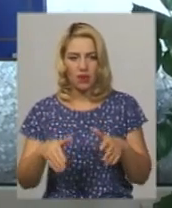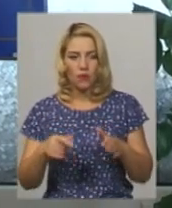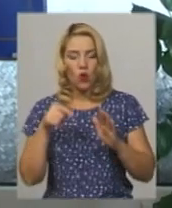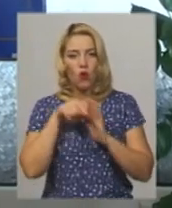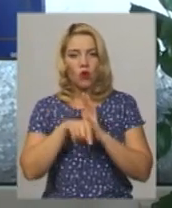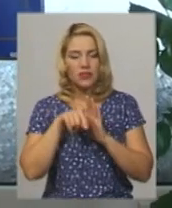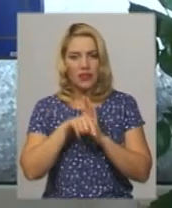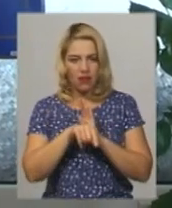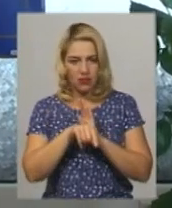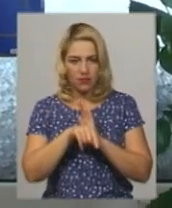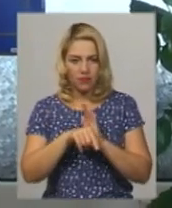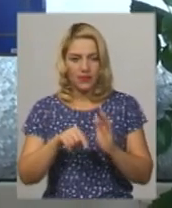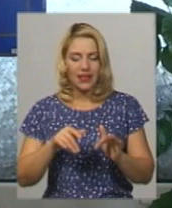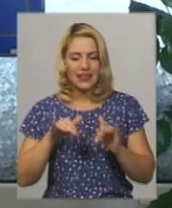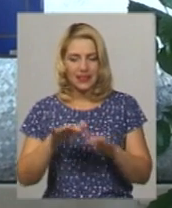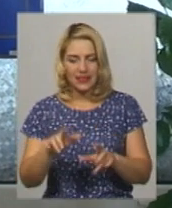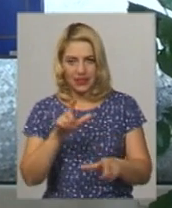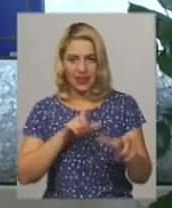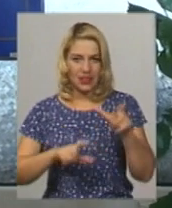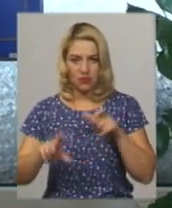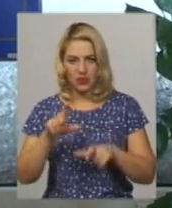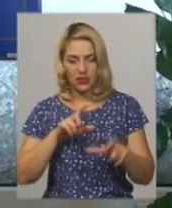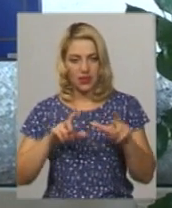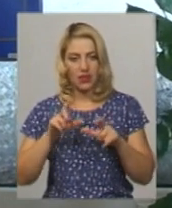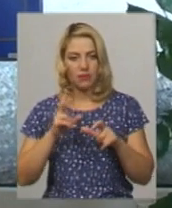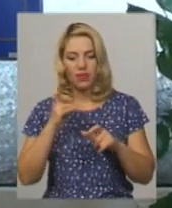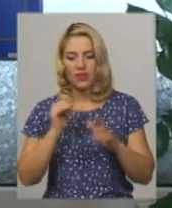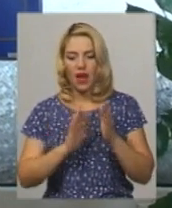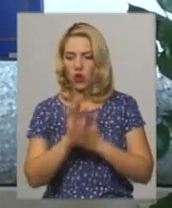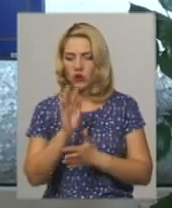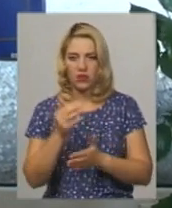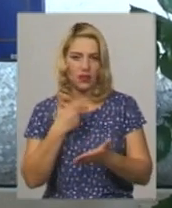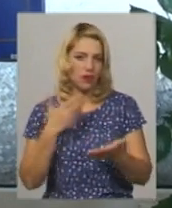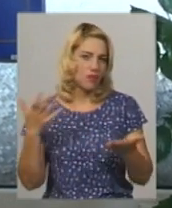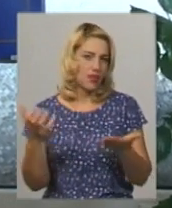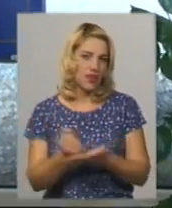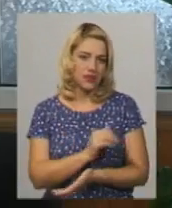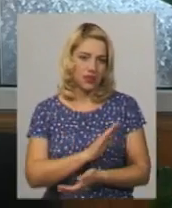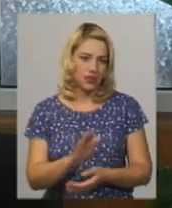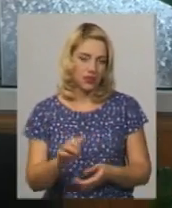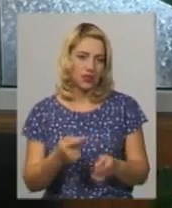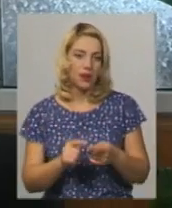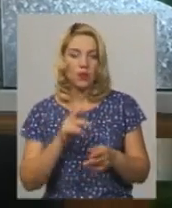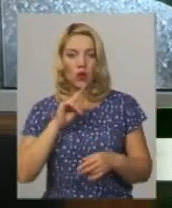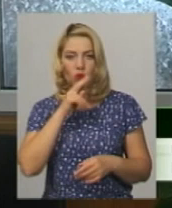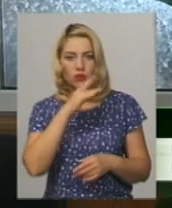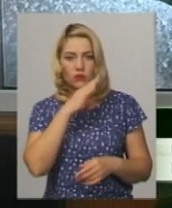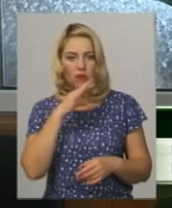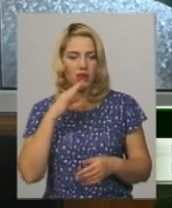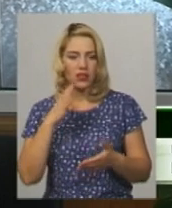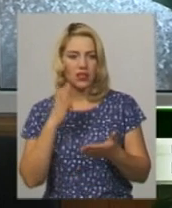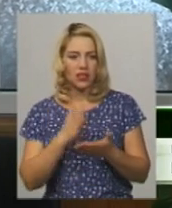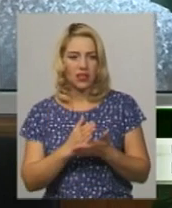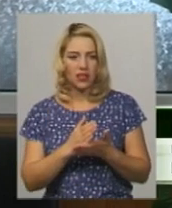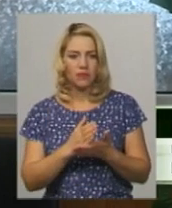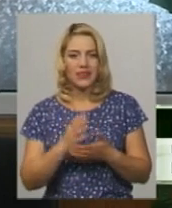дії гербіцида на рослинах ми не побачили. На кукурудзі дуже багато західного